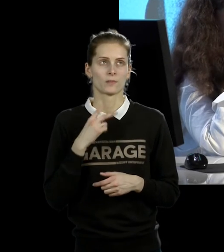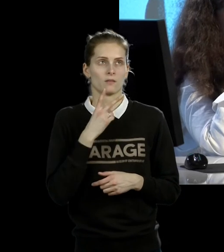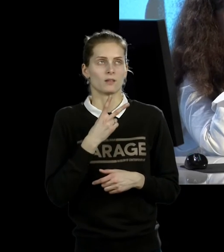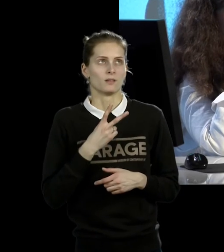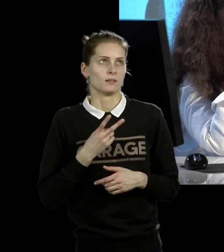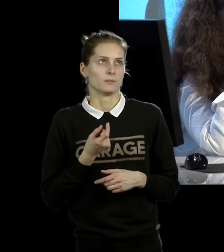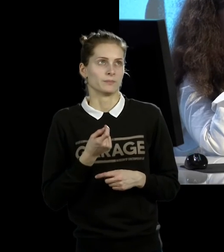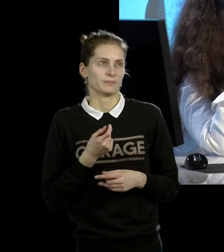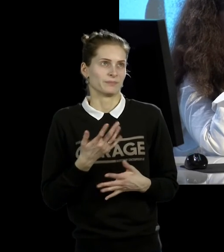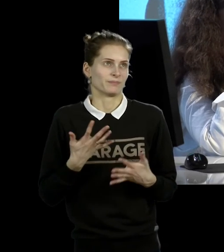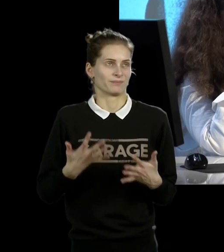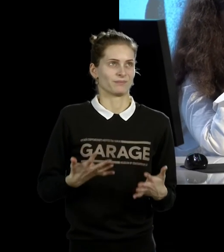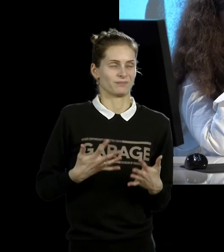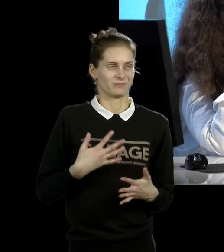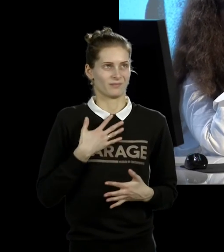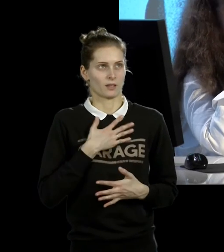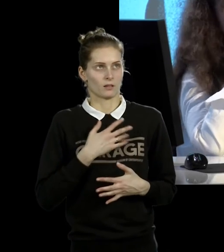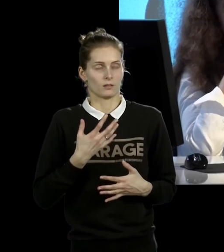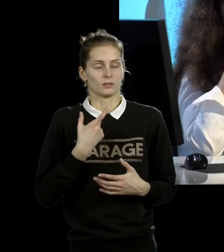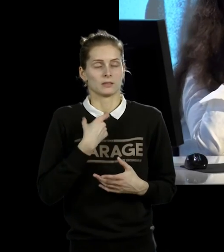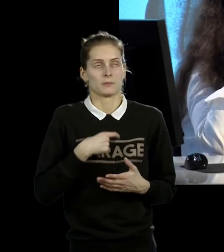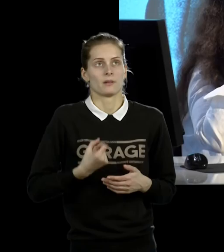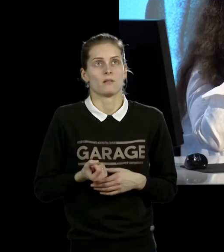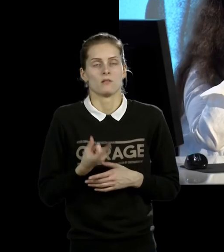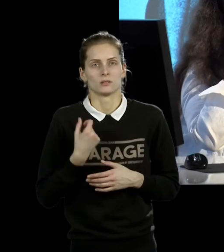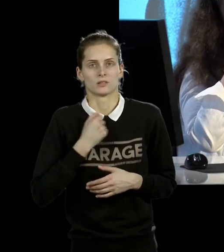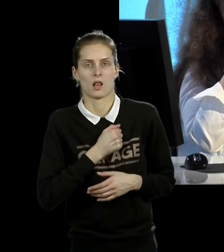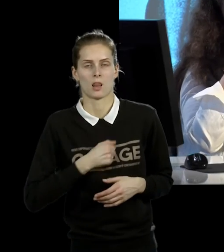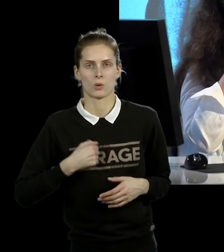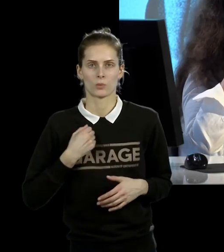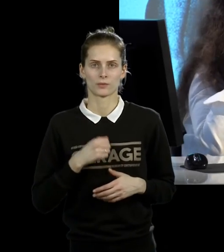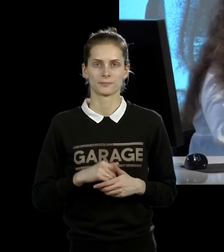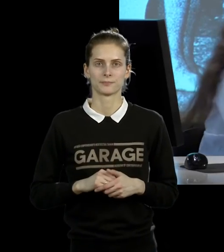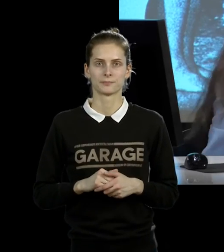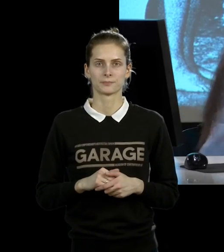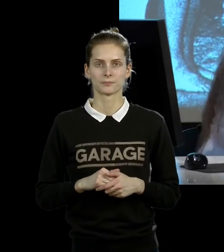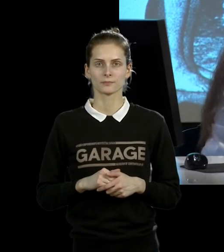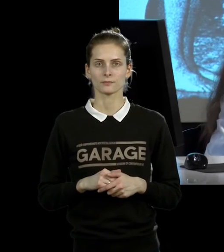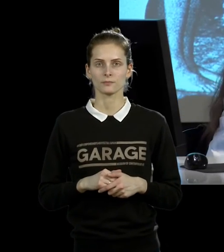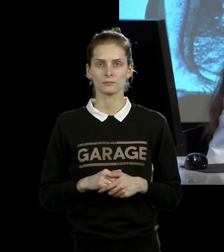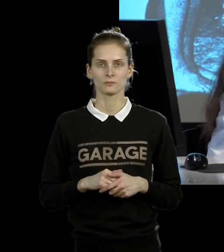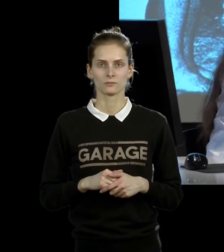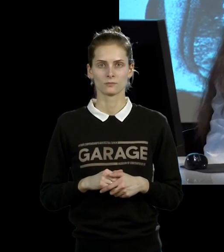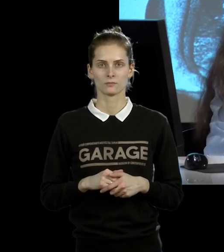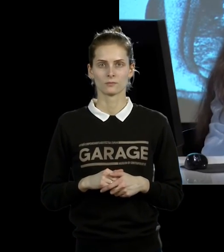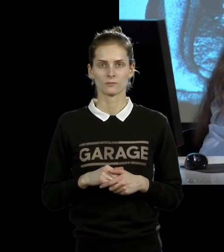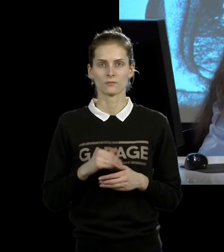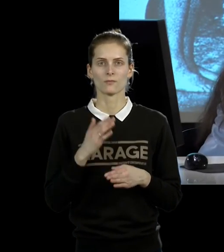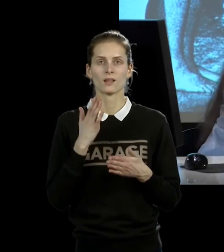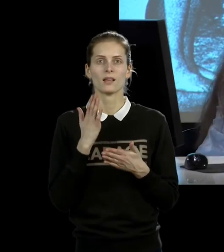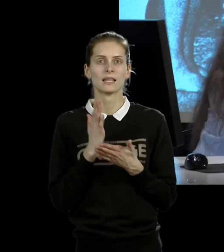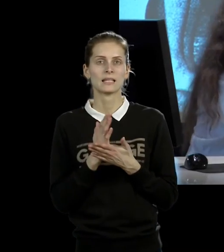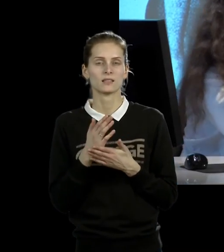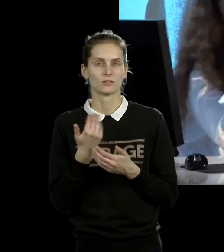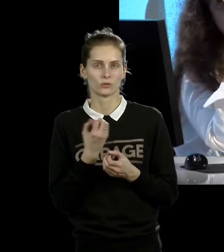состояние, в котором он оказывается, вызывает ярость. Точно так же в этой истории есть видео, которое мы просто не можем смотреть, потому что